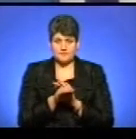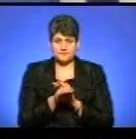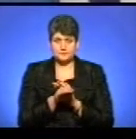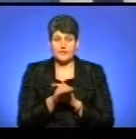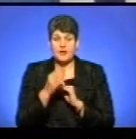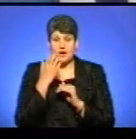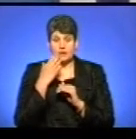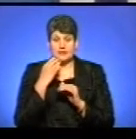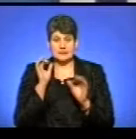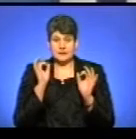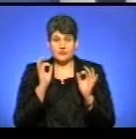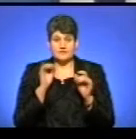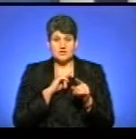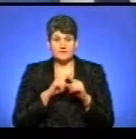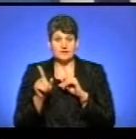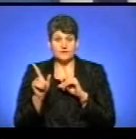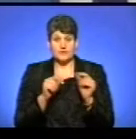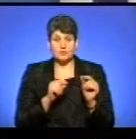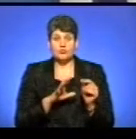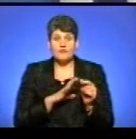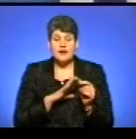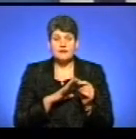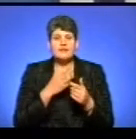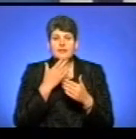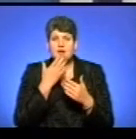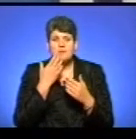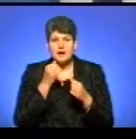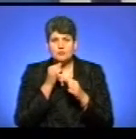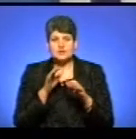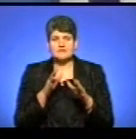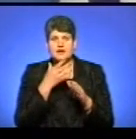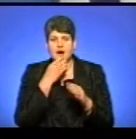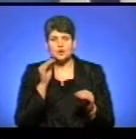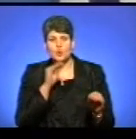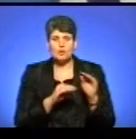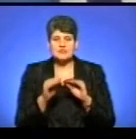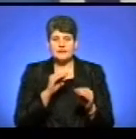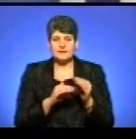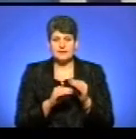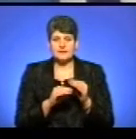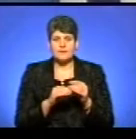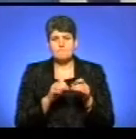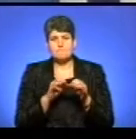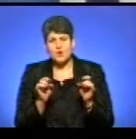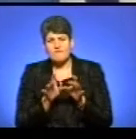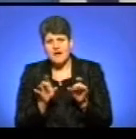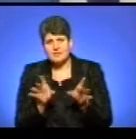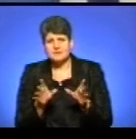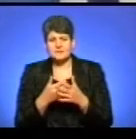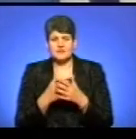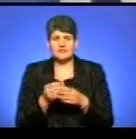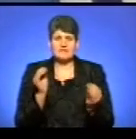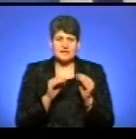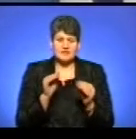коли йде яка стривога, вони швиденько виїхали. Інколи, можливо, немає можливості так гарно її поскладати. Вона десь порвалася по цей. Вони її